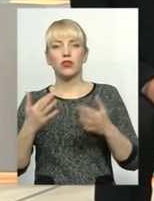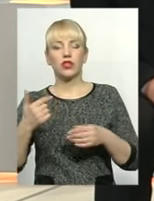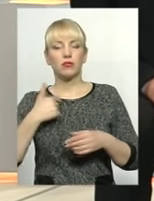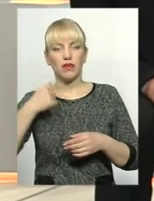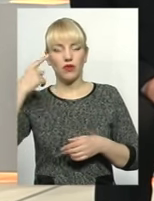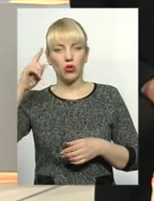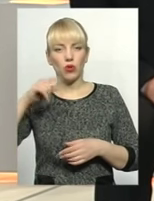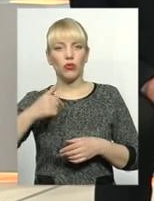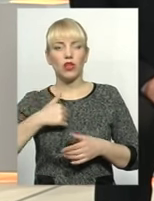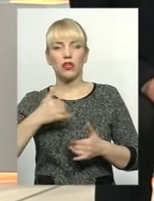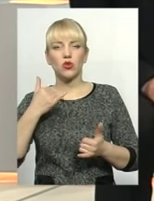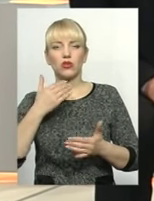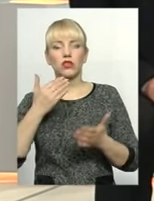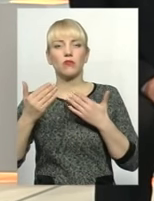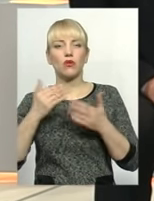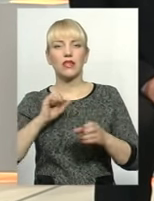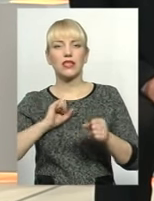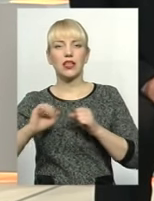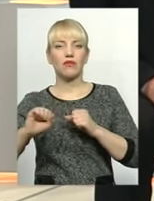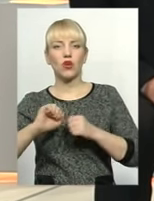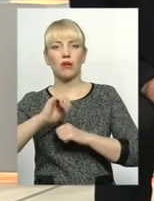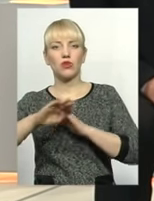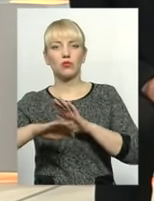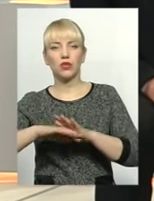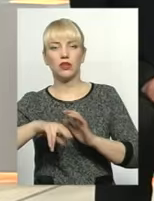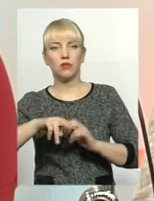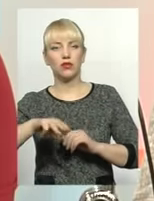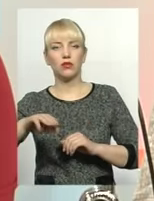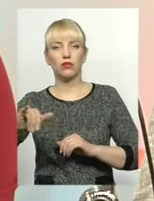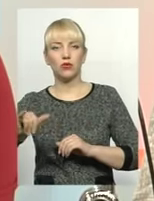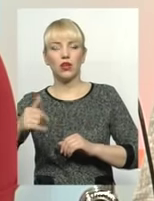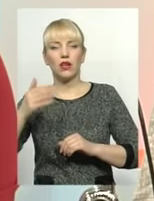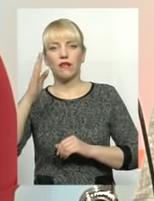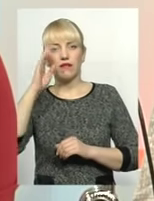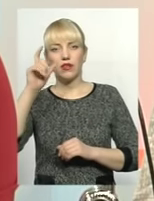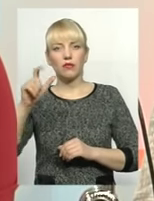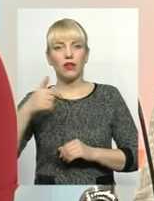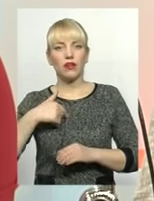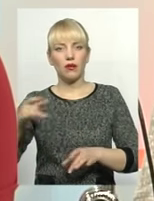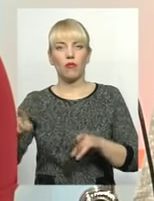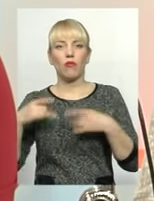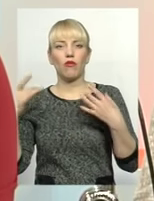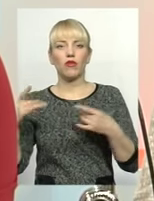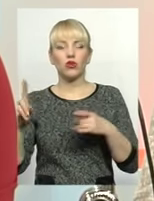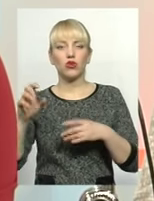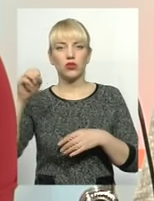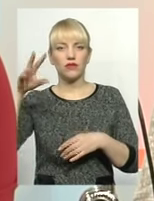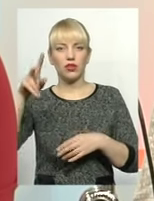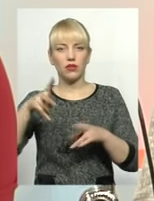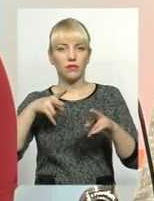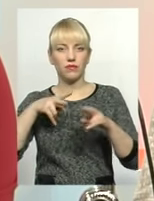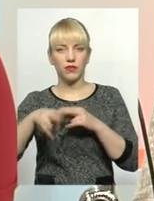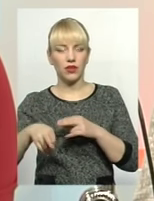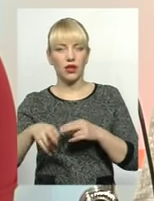спілкувалася з керівником Кам'янець-Подільського професійного ліцею, він мені повідомив, що нібито світла вже у них немає,